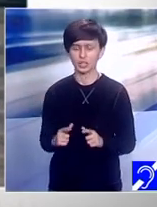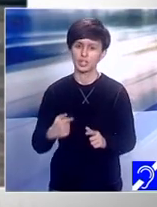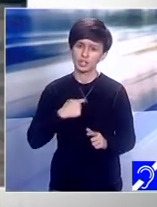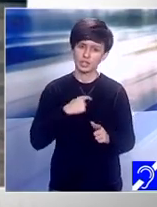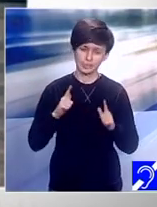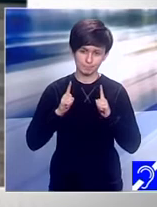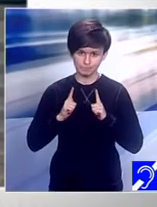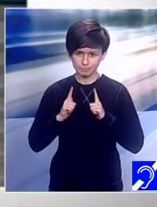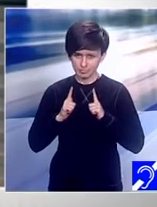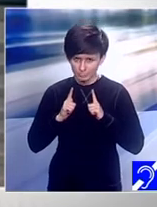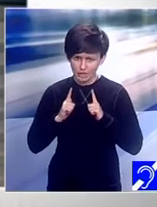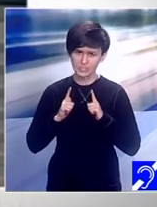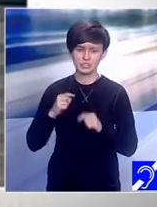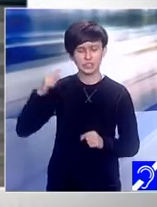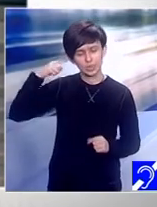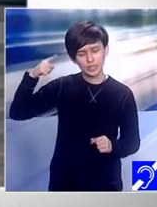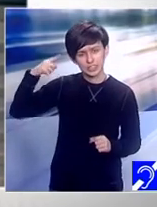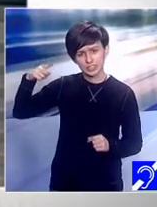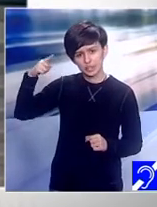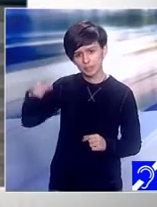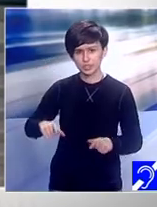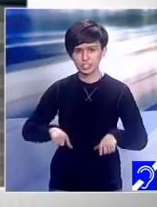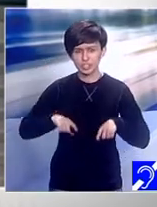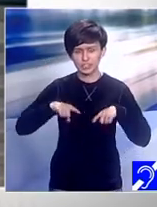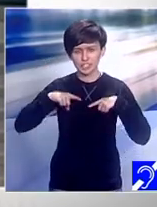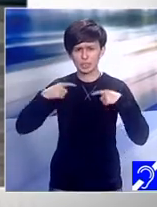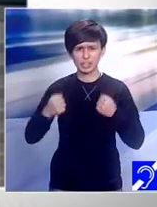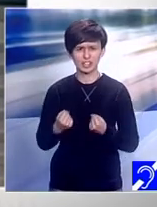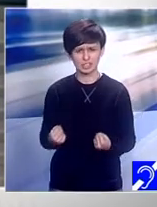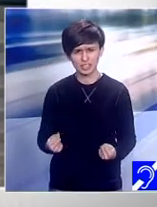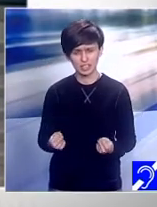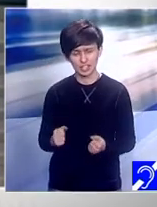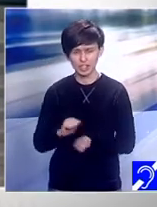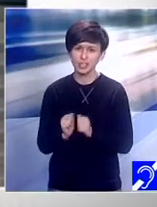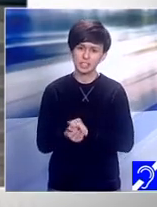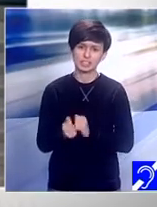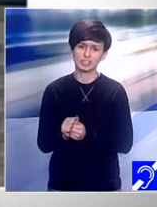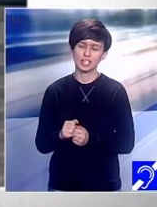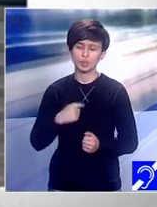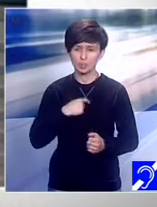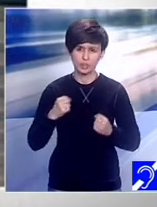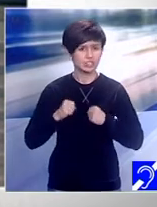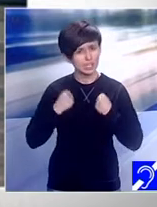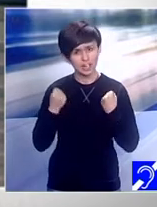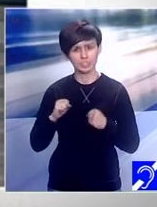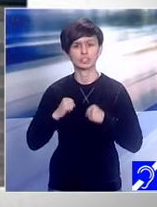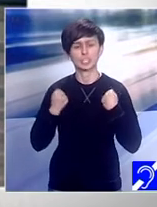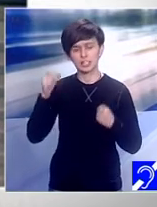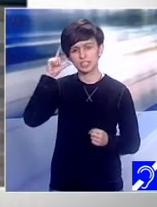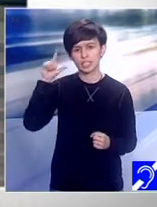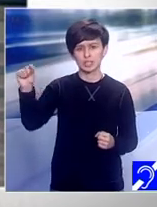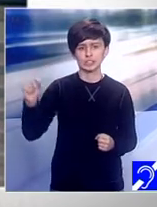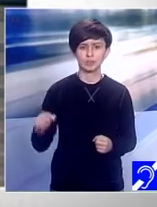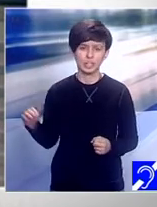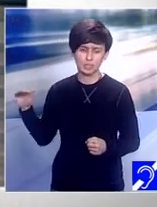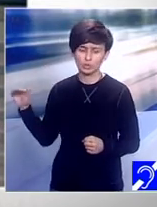pot să-mi imaginez că viața mea este într-un moment catastrofal, sau pot să trec la acțiune, să mă duc cu copiii la școală, la